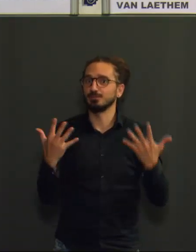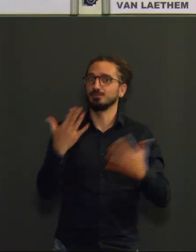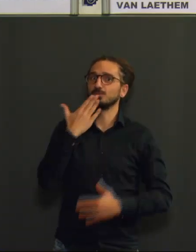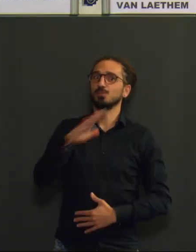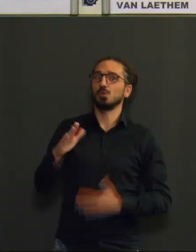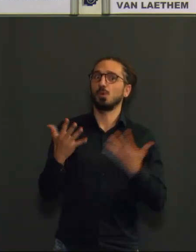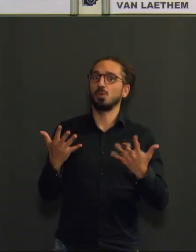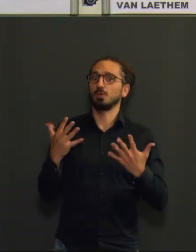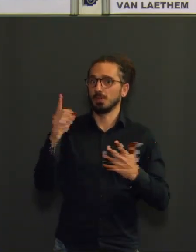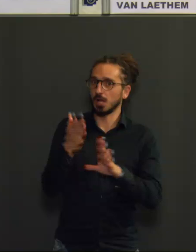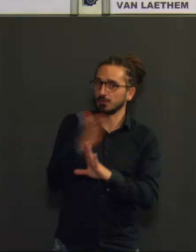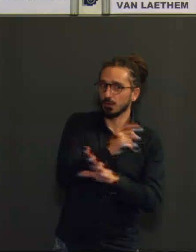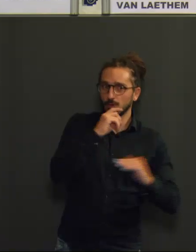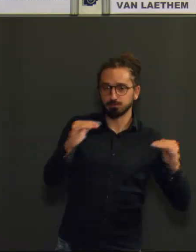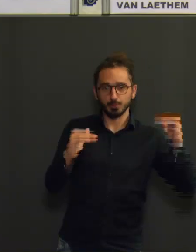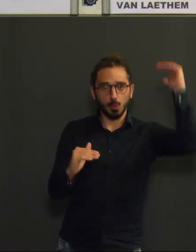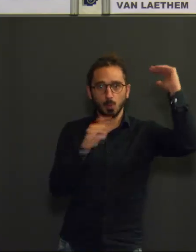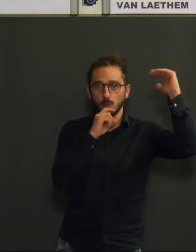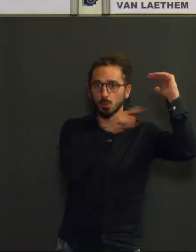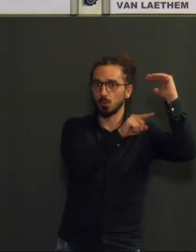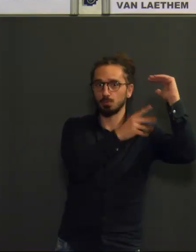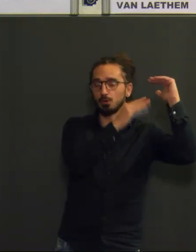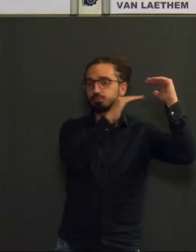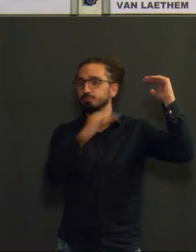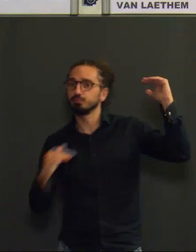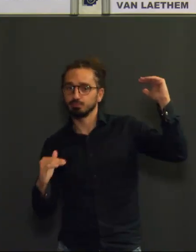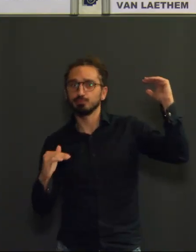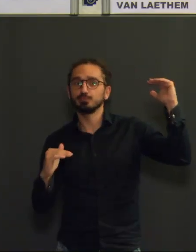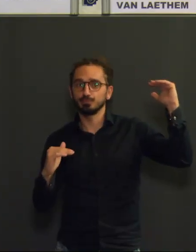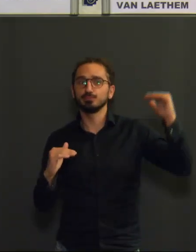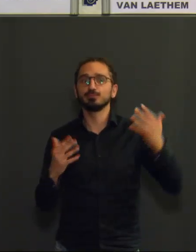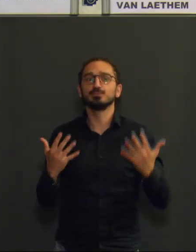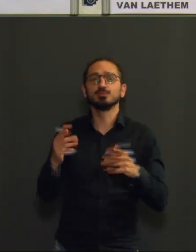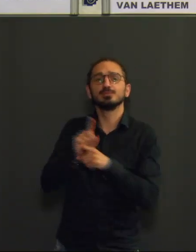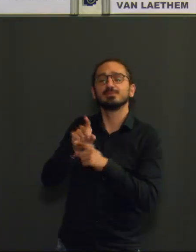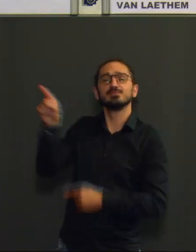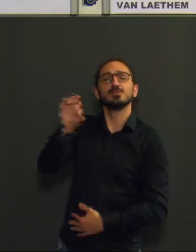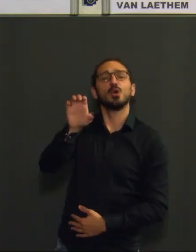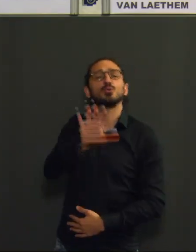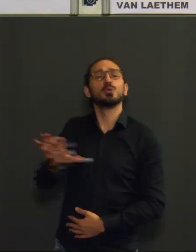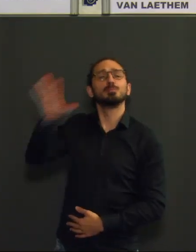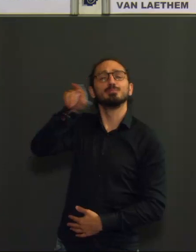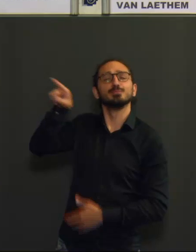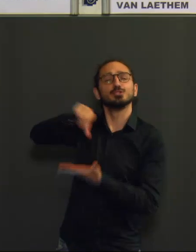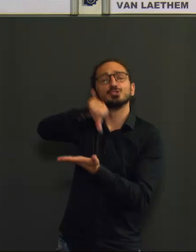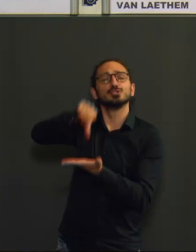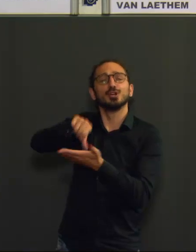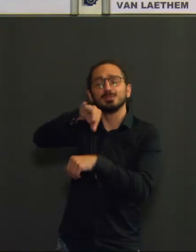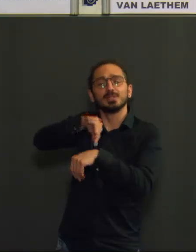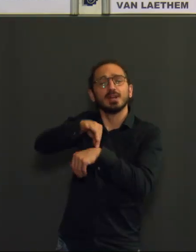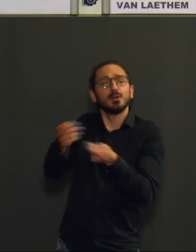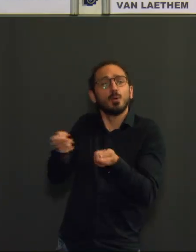rappelle qu'au niveau européen, au niveau de l'ECDC, l'European Center for Disease Control, on